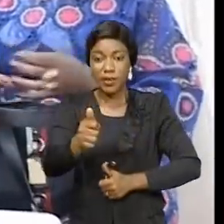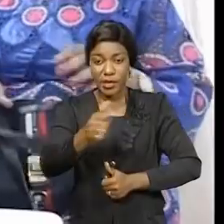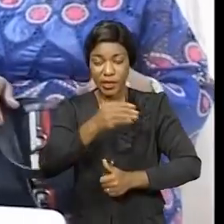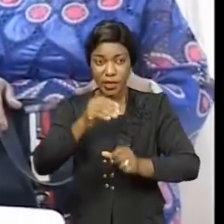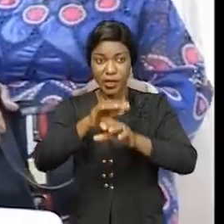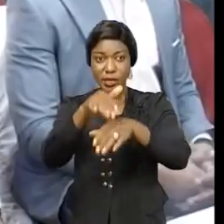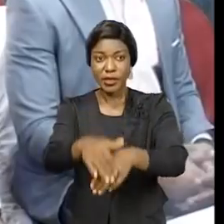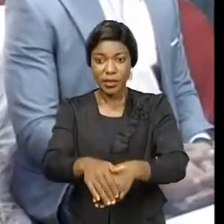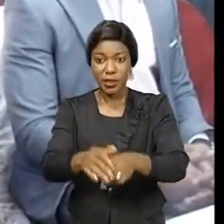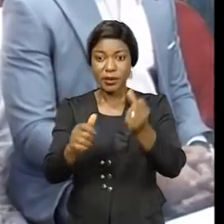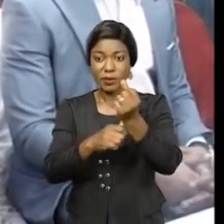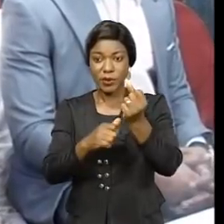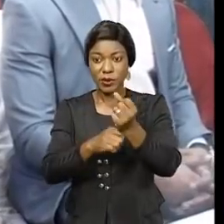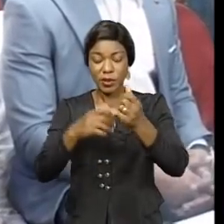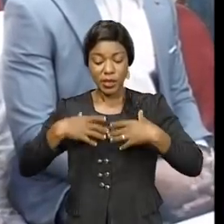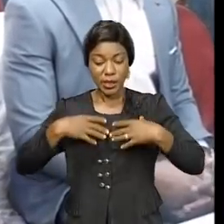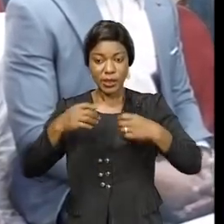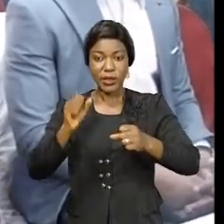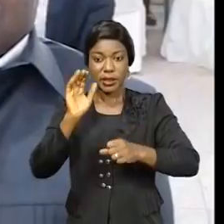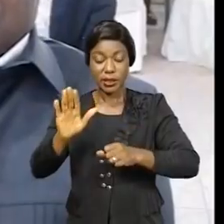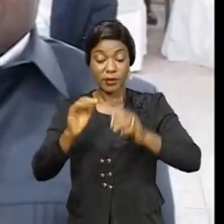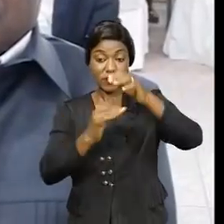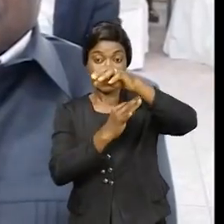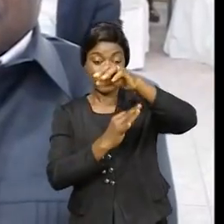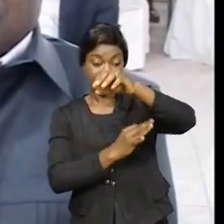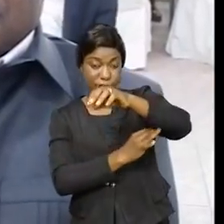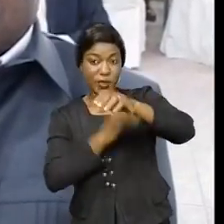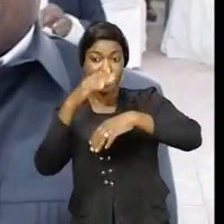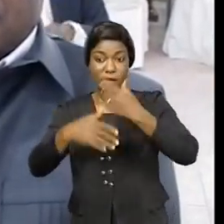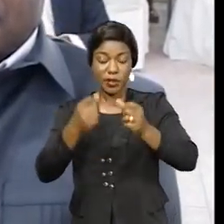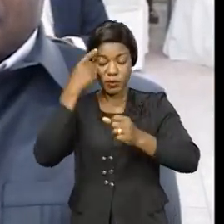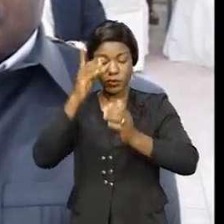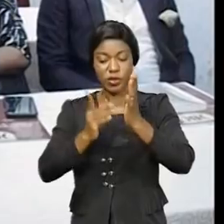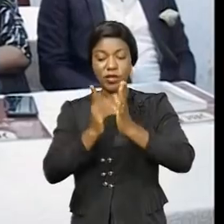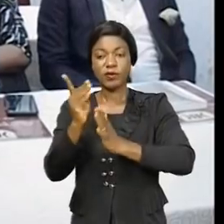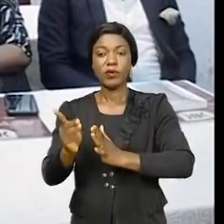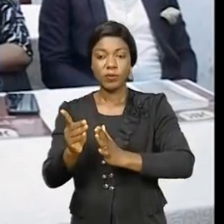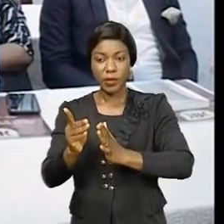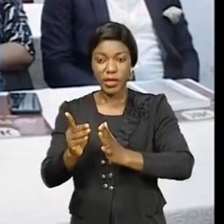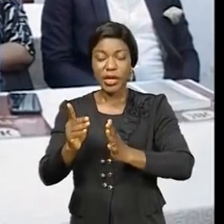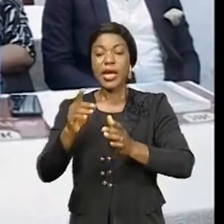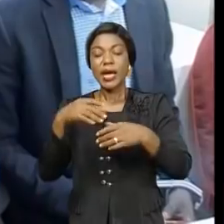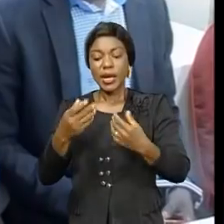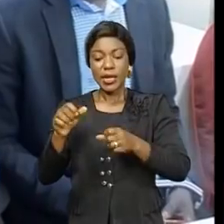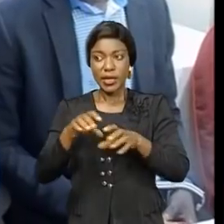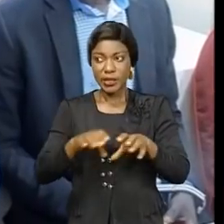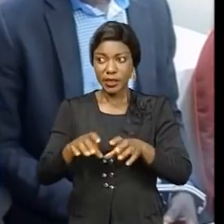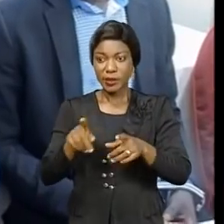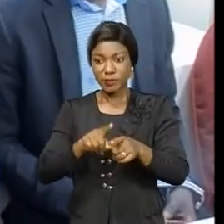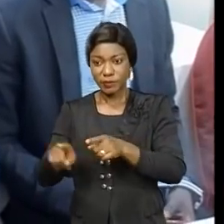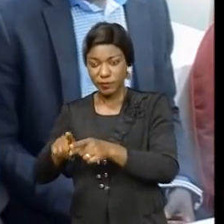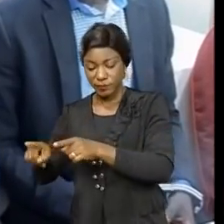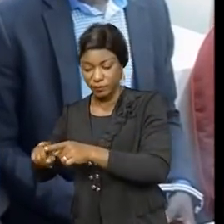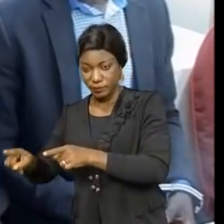d'un dîner fils du pays qui, grâce à sa fondation Tounda, travaille pour le développement. Plusieurs réalisations à son actif dans la